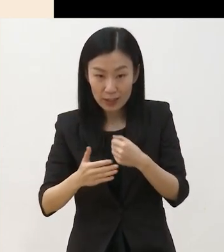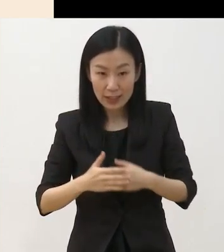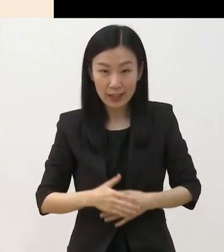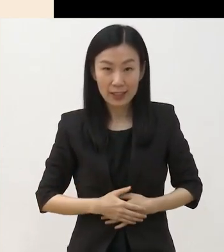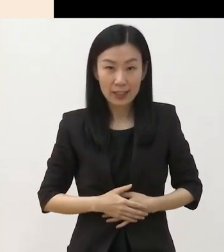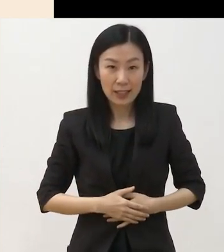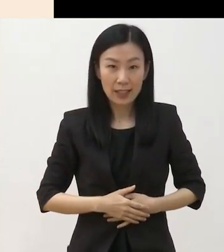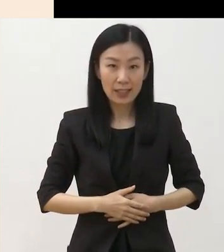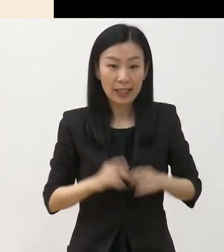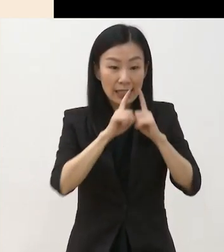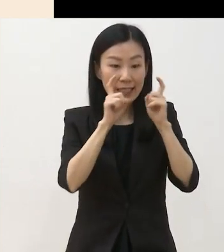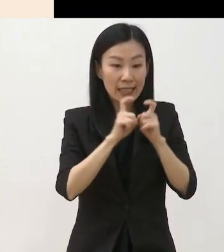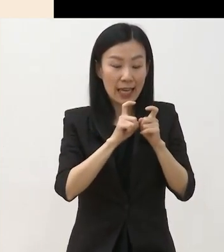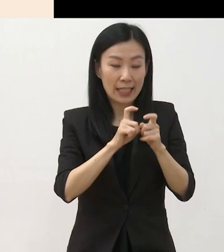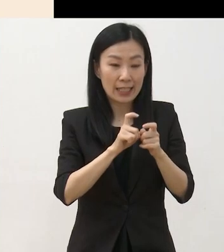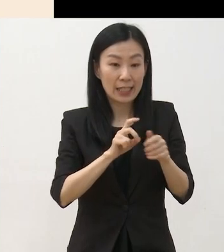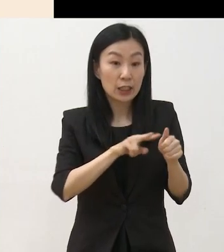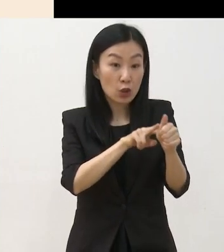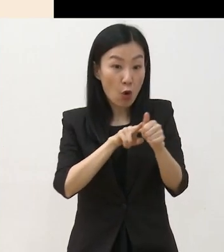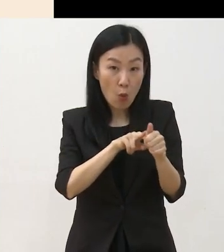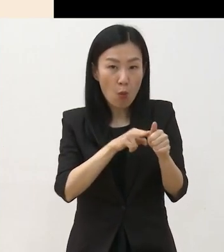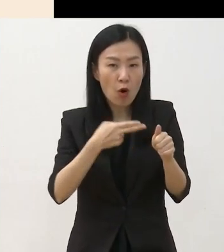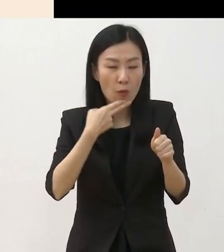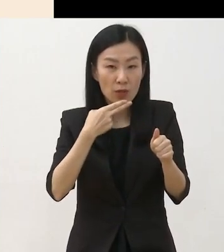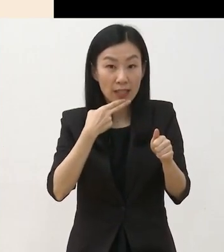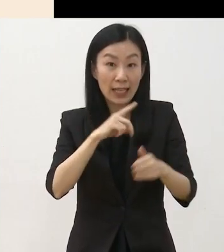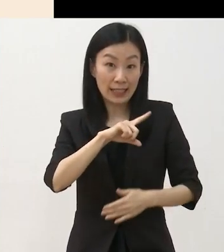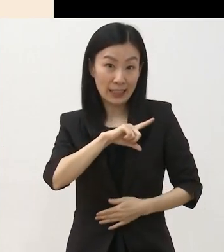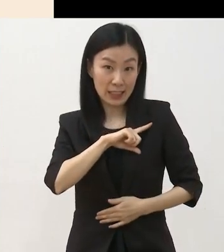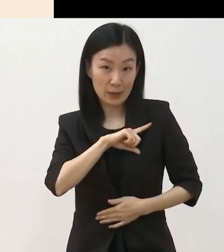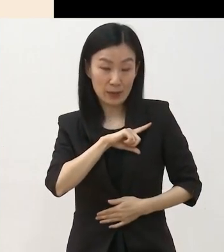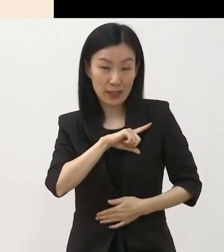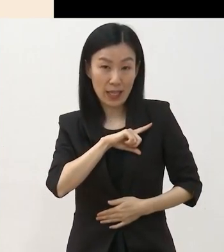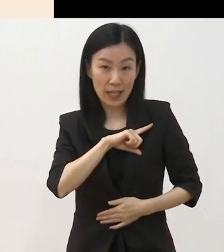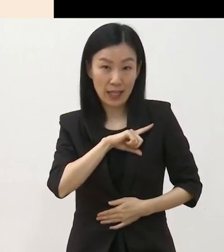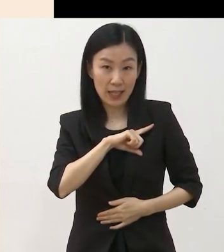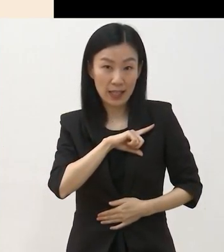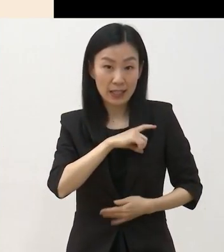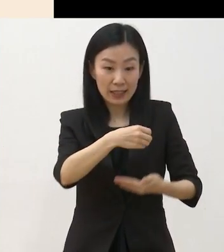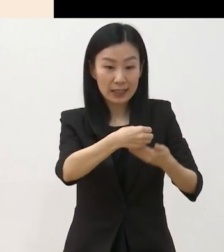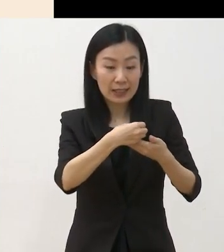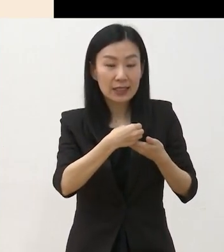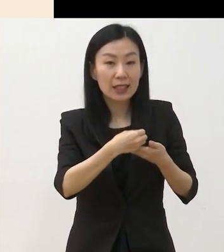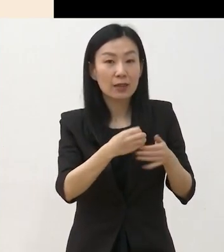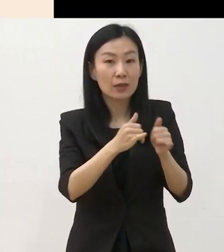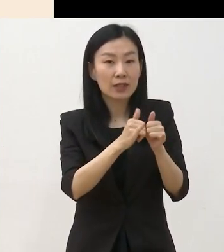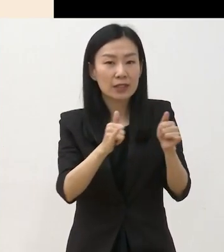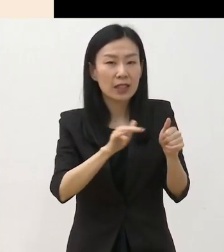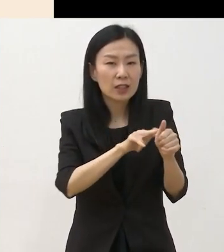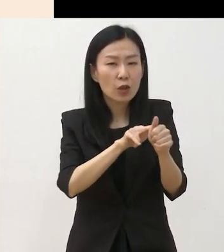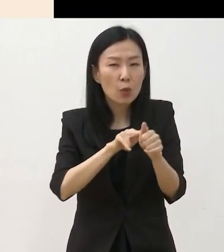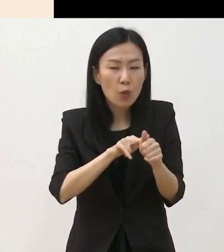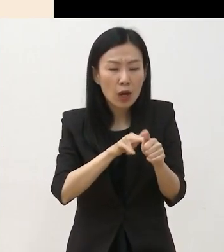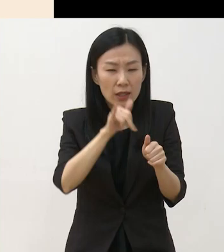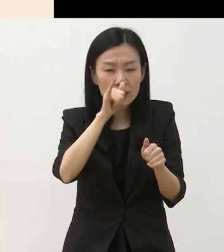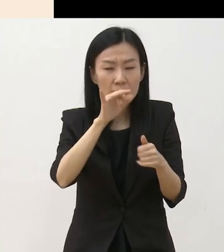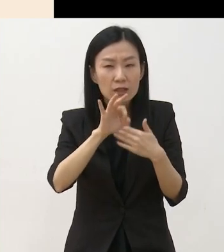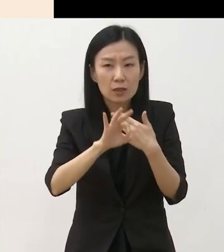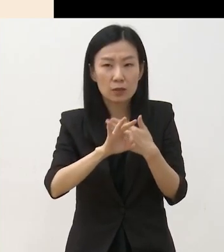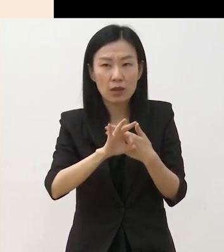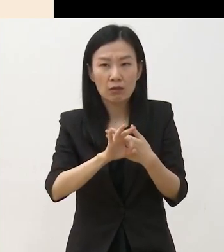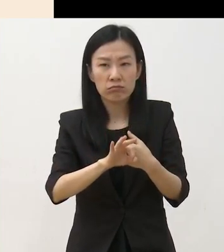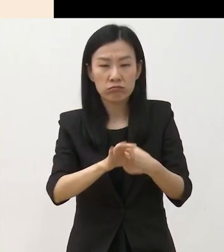않도록 하여야 합니다 이름이나 창작자 정보가 명기되어 있으면 결격으로 처리를